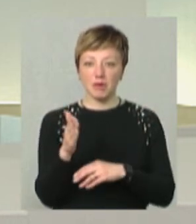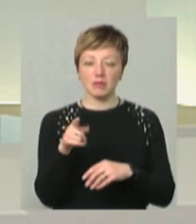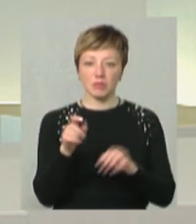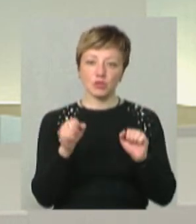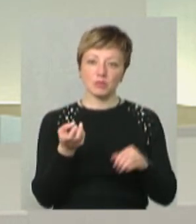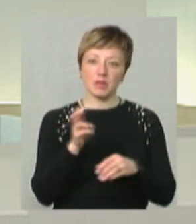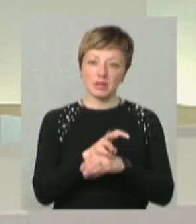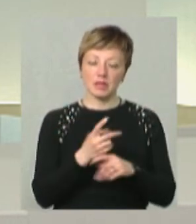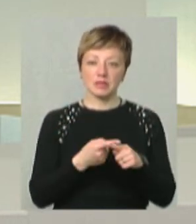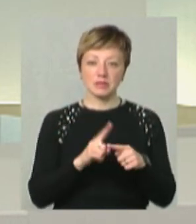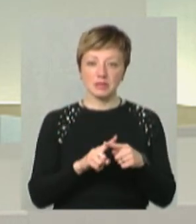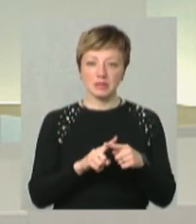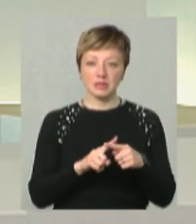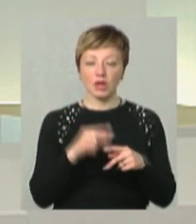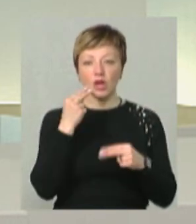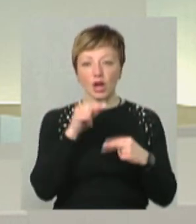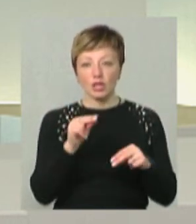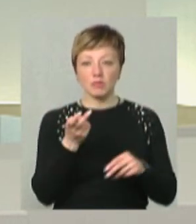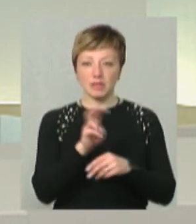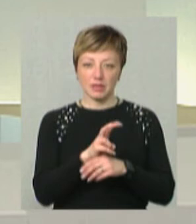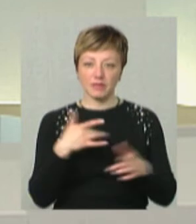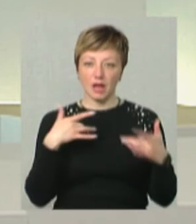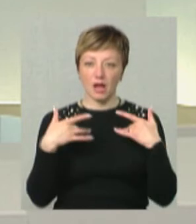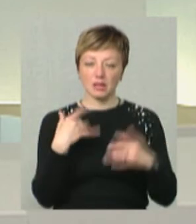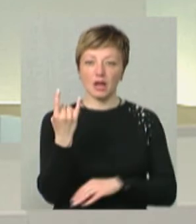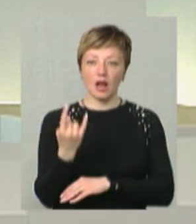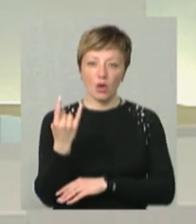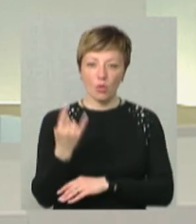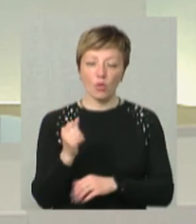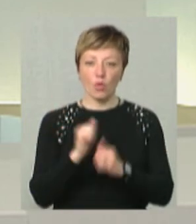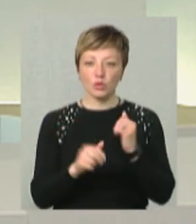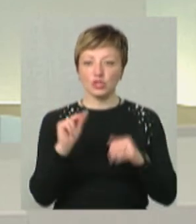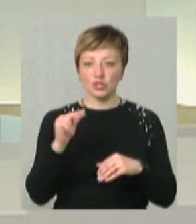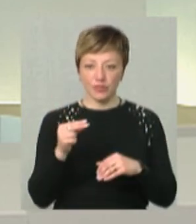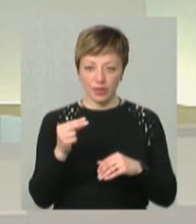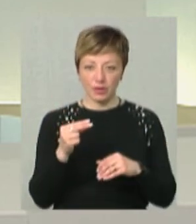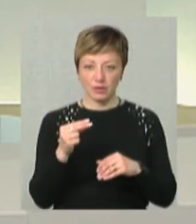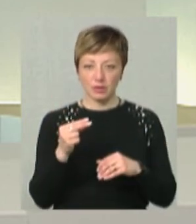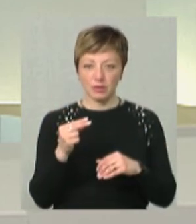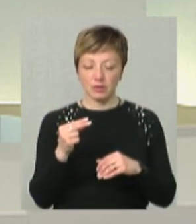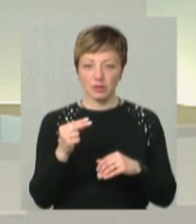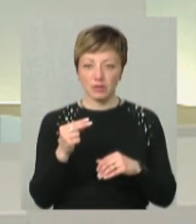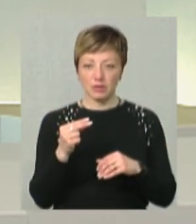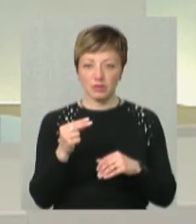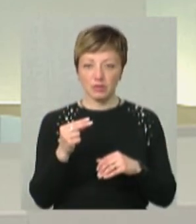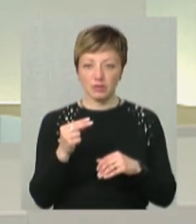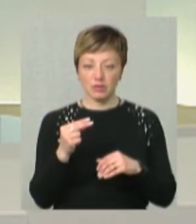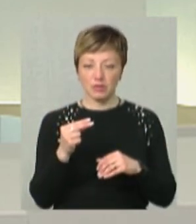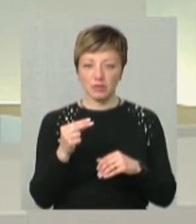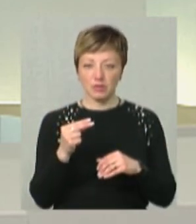Там можна прийти, але це… Краще прийти все-таки в театр «Лялюк» кожний четвер, десь